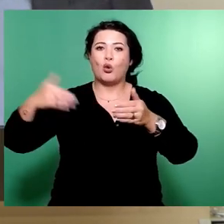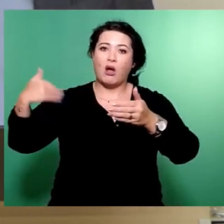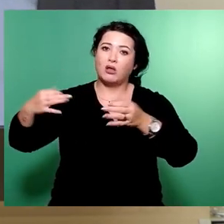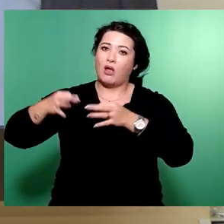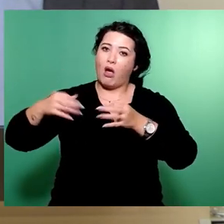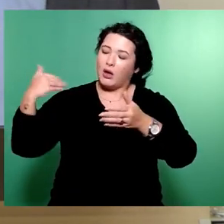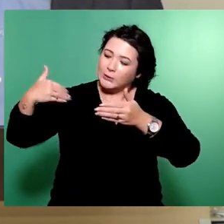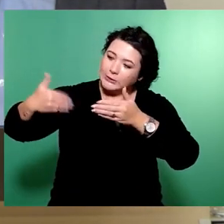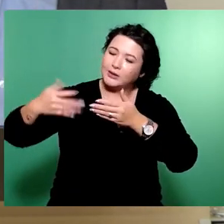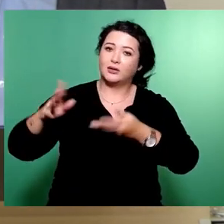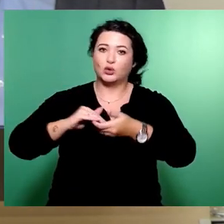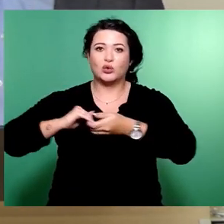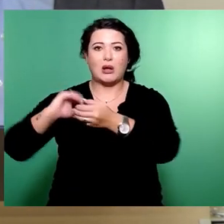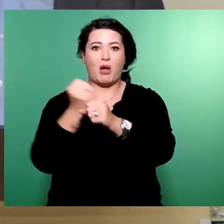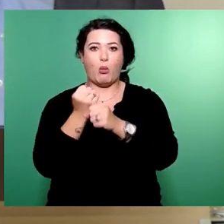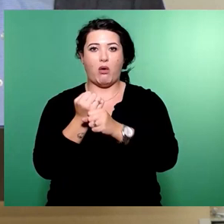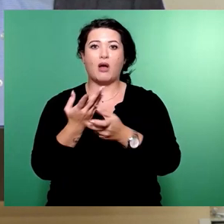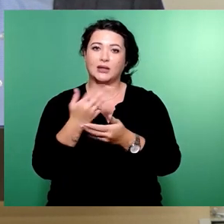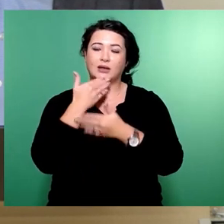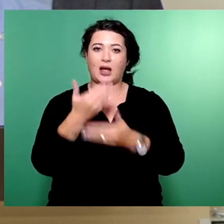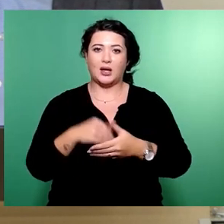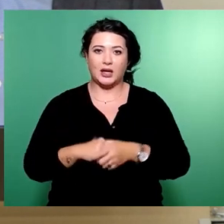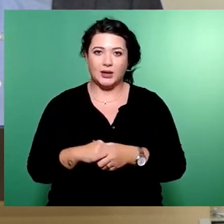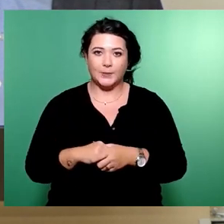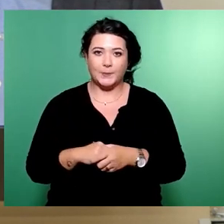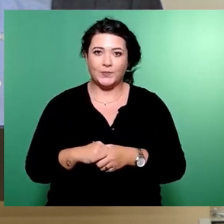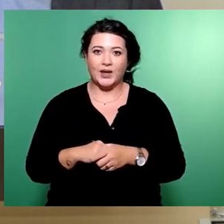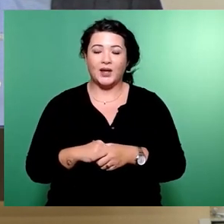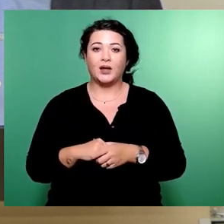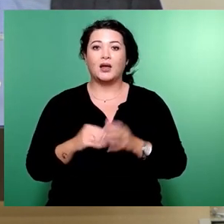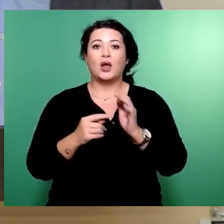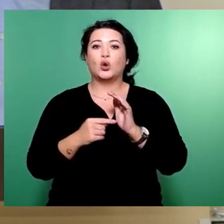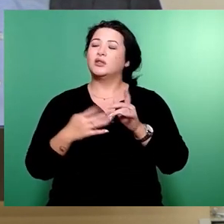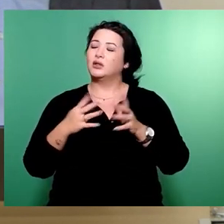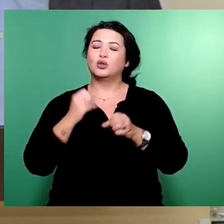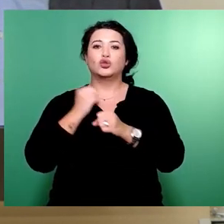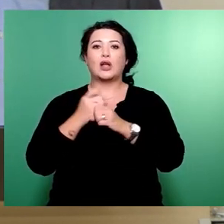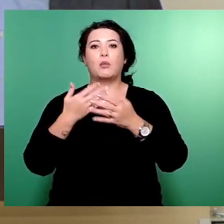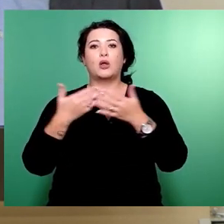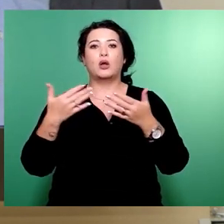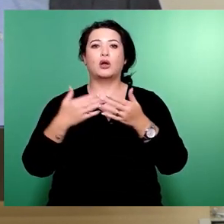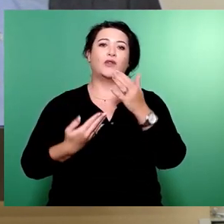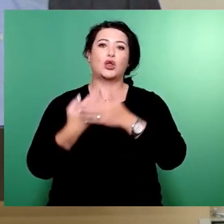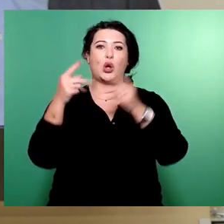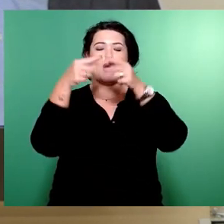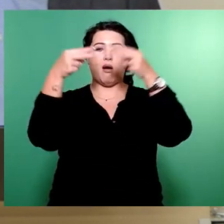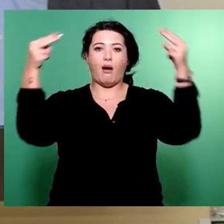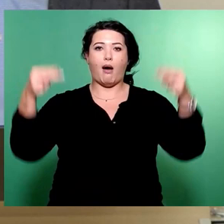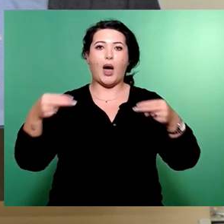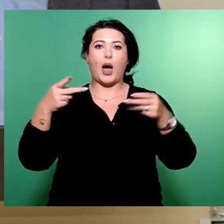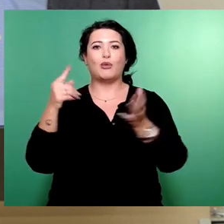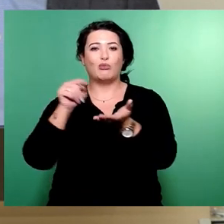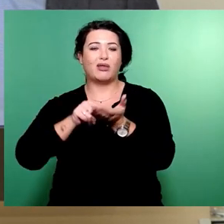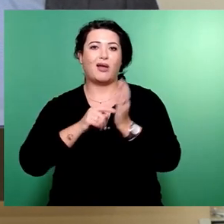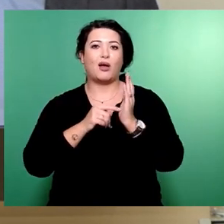Möckel und dem Team der Kämmerei, die immer wieder neue Rahmenbedingungen zu beachten haben und gleichzeitig mir und den Fraktionen beratend zur